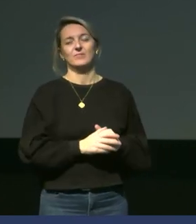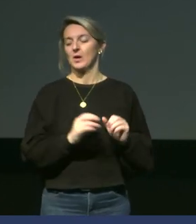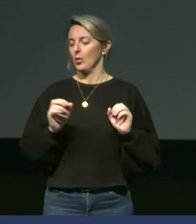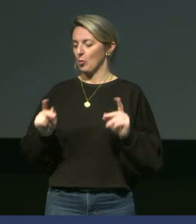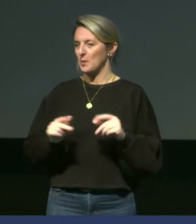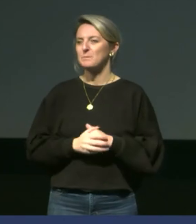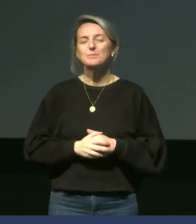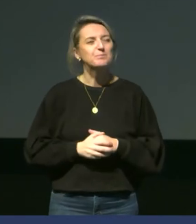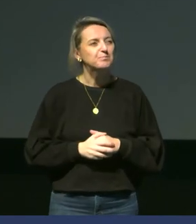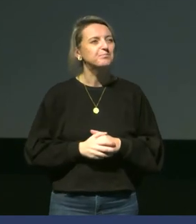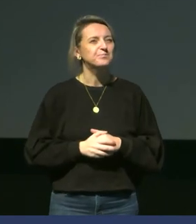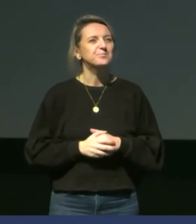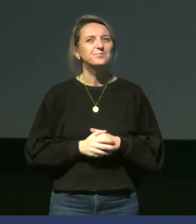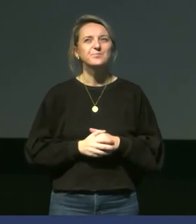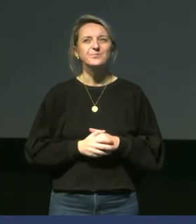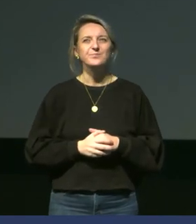Merci.